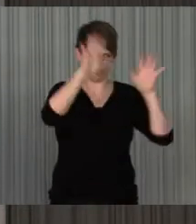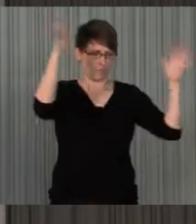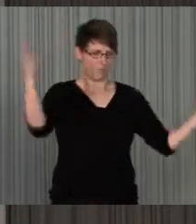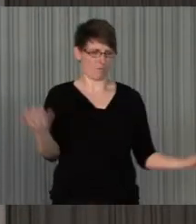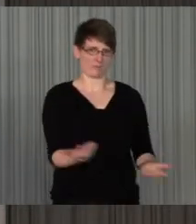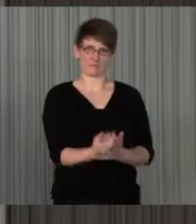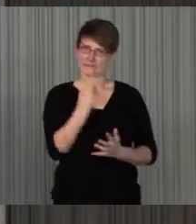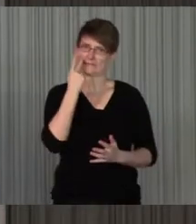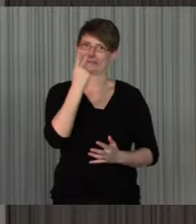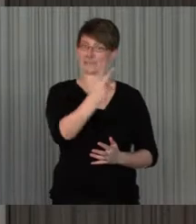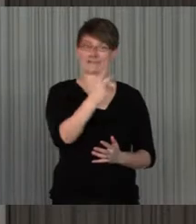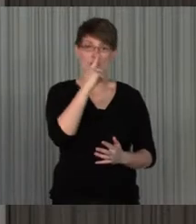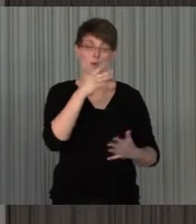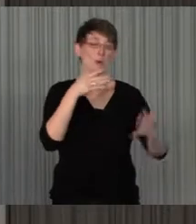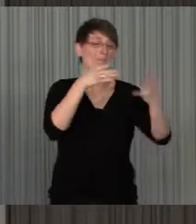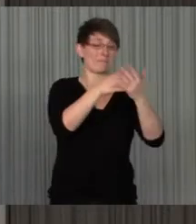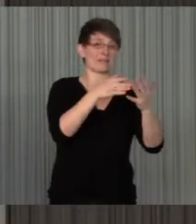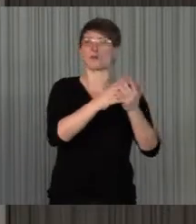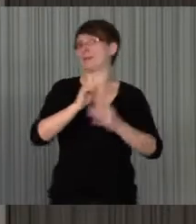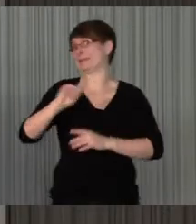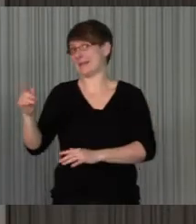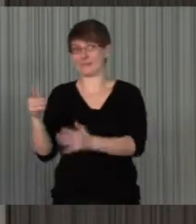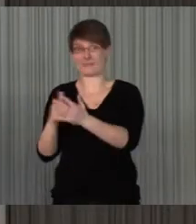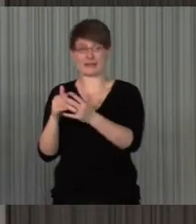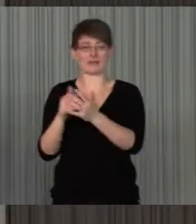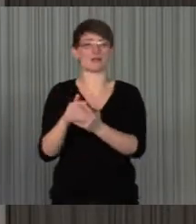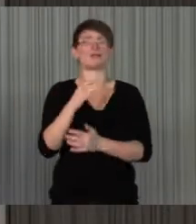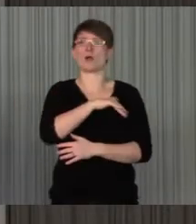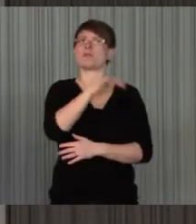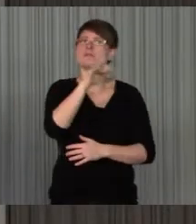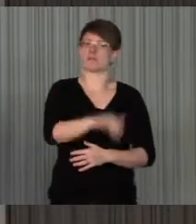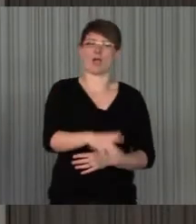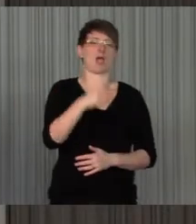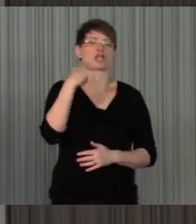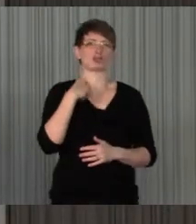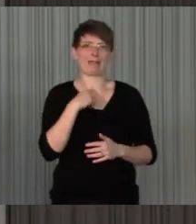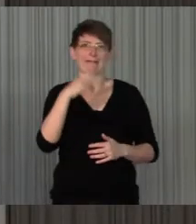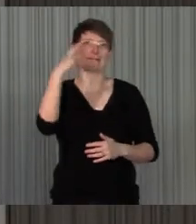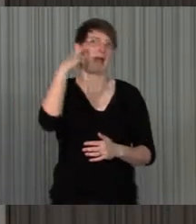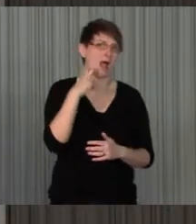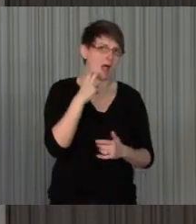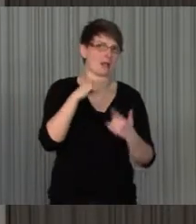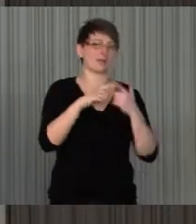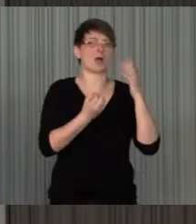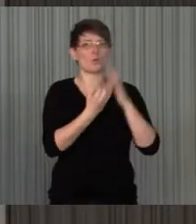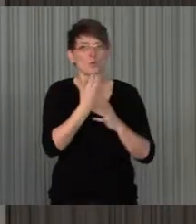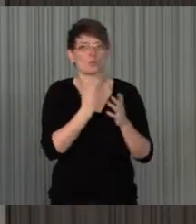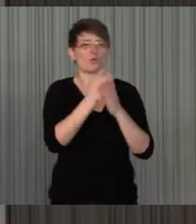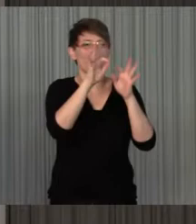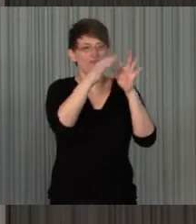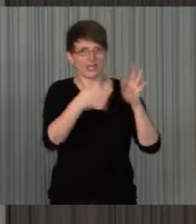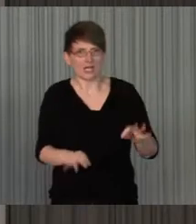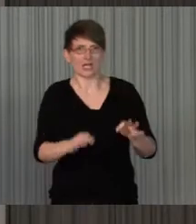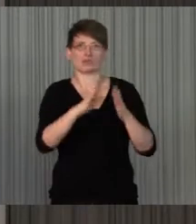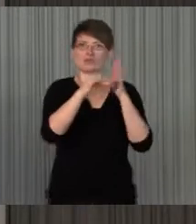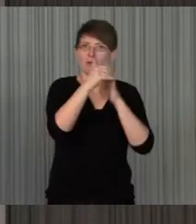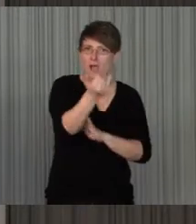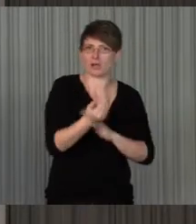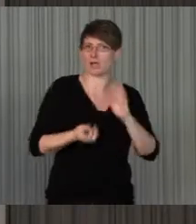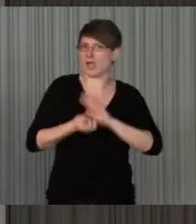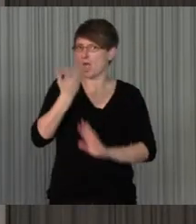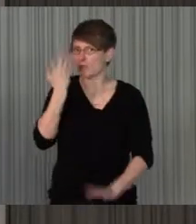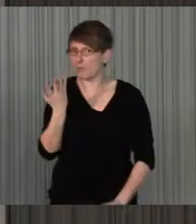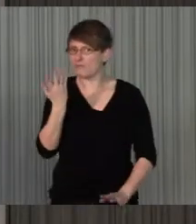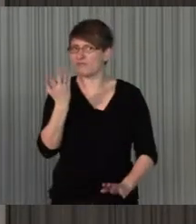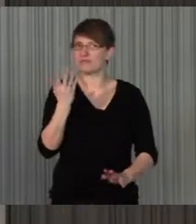der ist eben nicht nur behindert oder nicht behindert, er ist auch zu sprechen von Geschlecht, von Alter, Kultur, Fähigkeiten, Sprache, Herkunft,